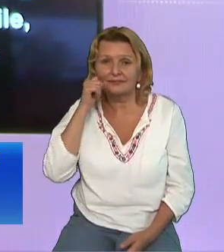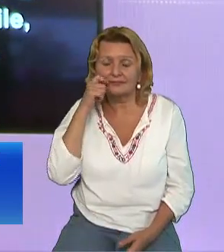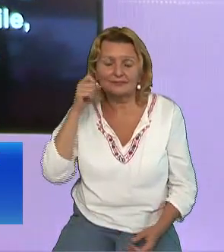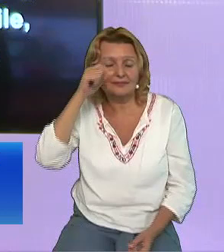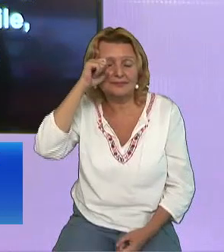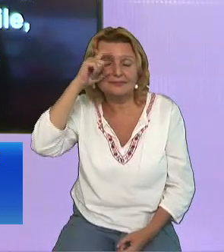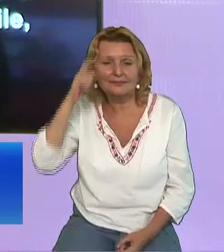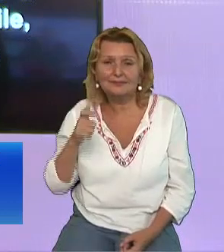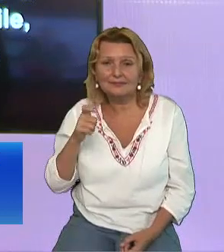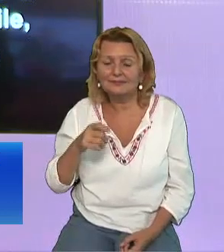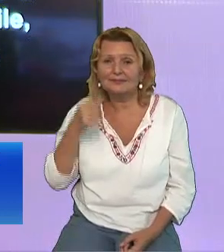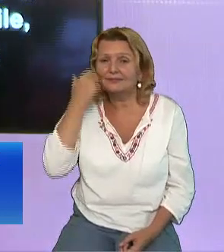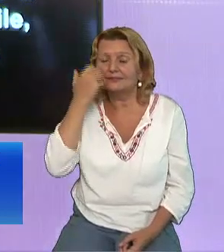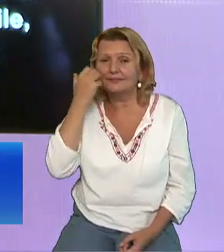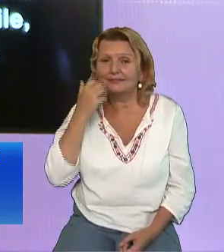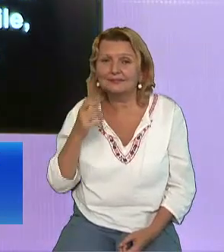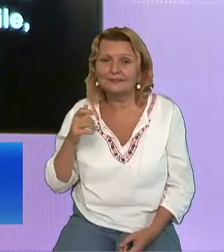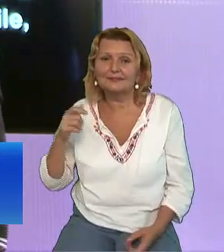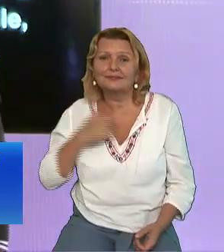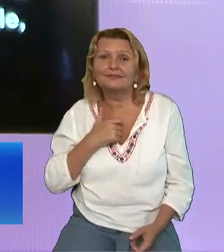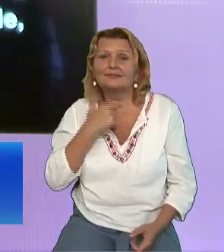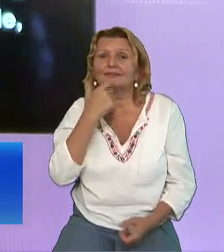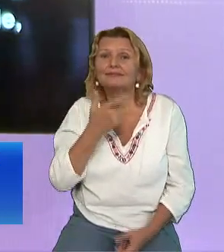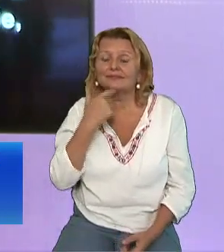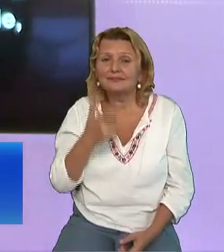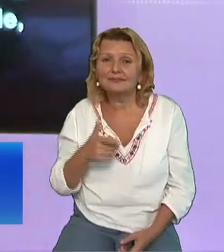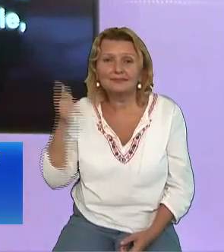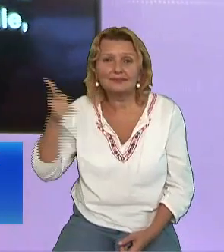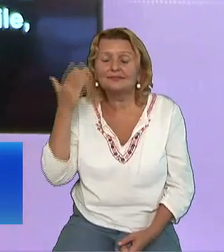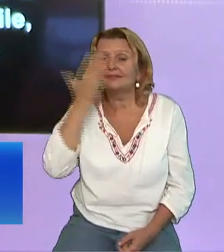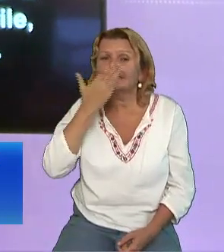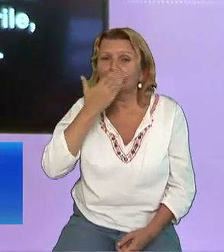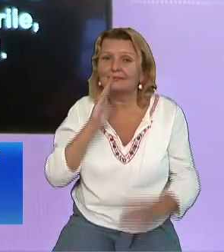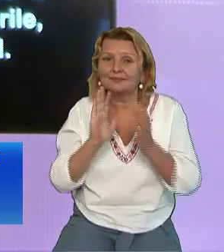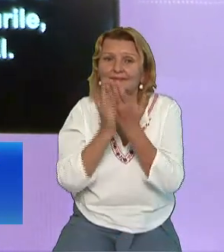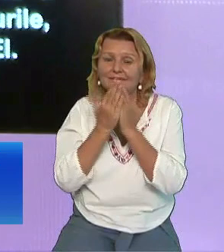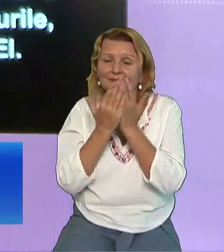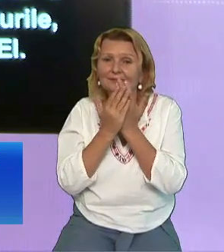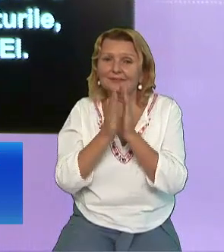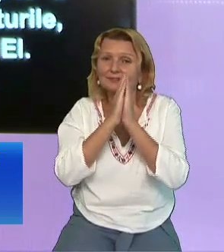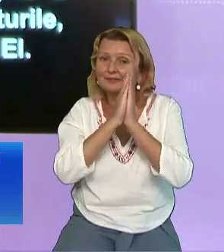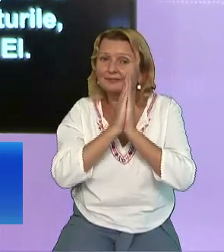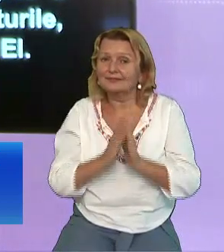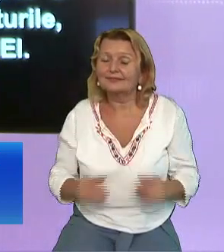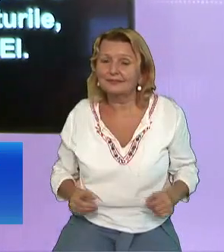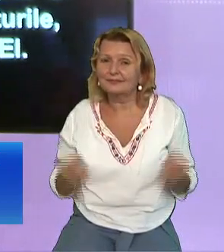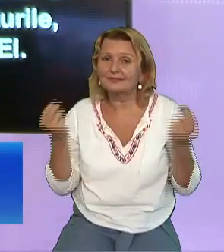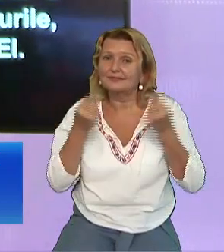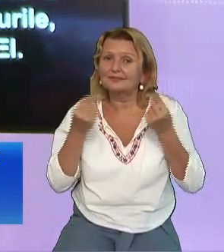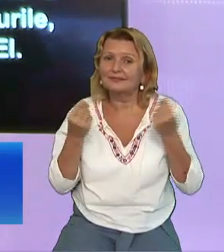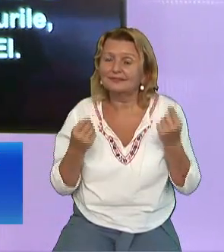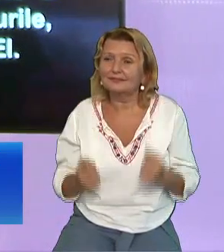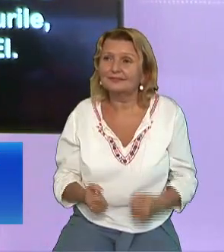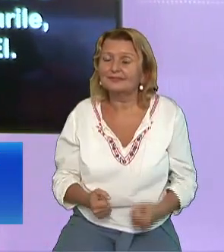Unde spune cuvântul lui Dumnezeu în cartea prorocului Mica Și tu, Betleeme, e frată, măcar că ești prea mic între citățile de căpetina lui Iuda